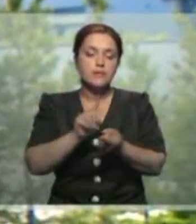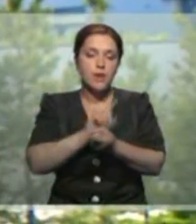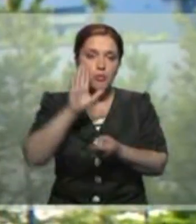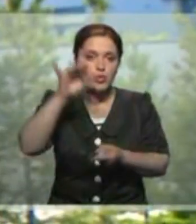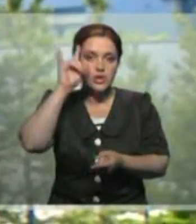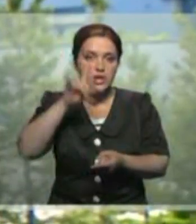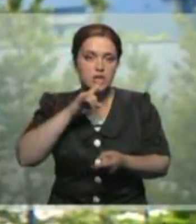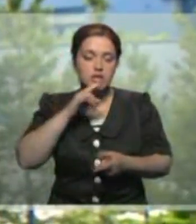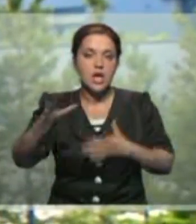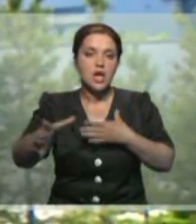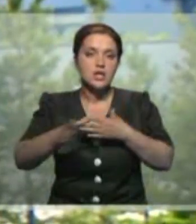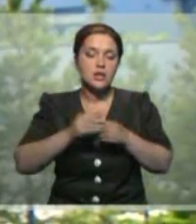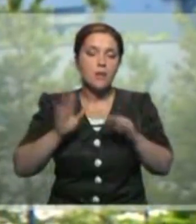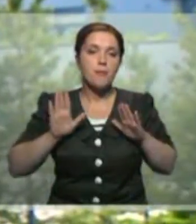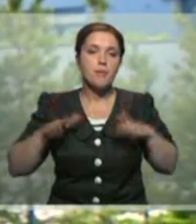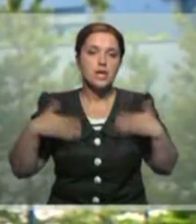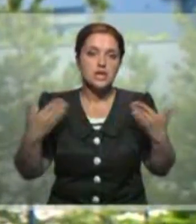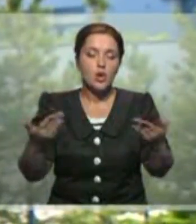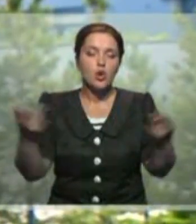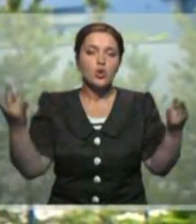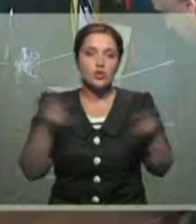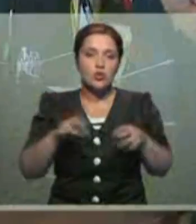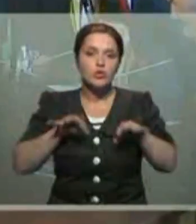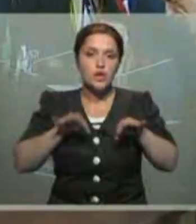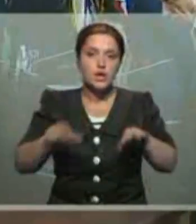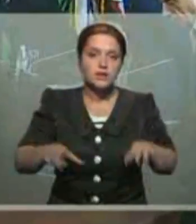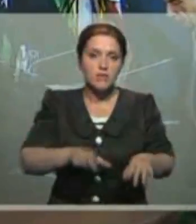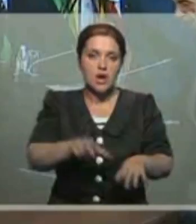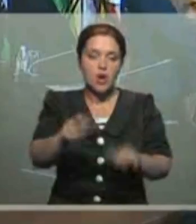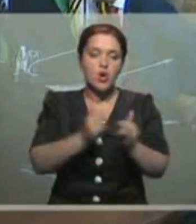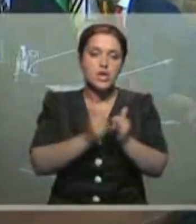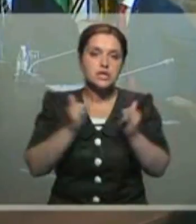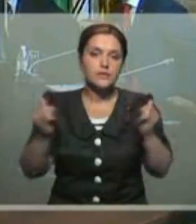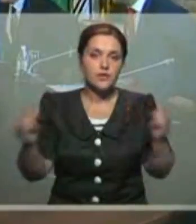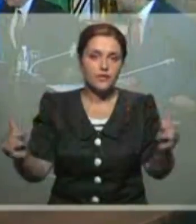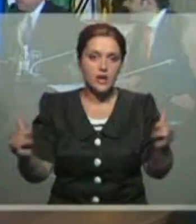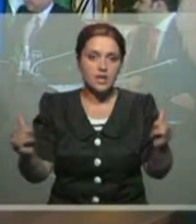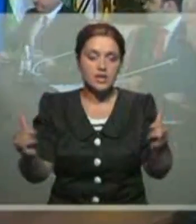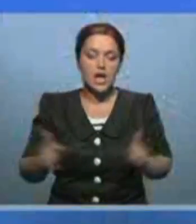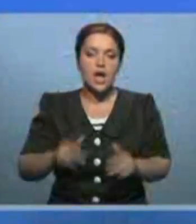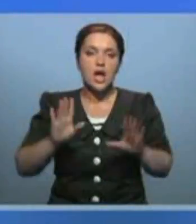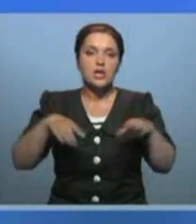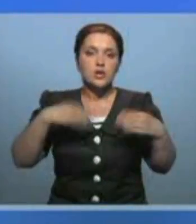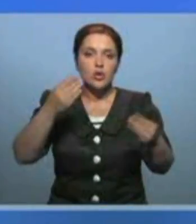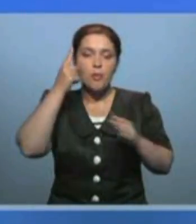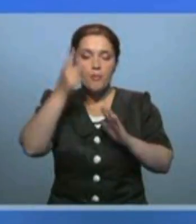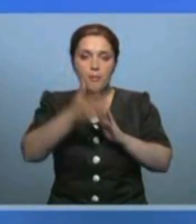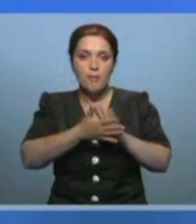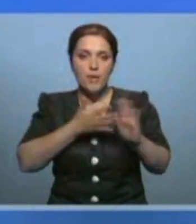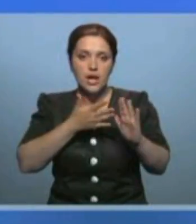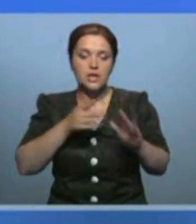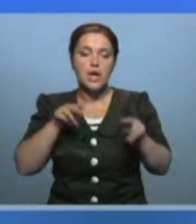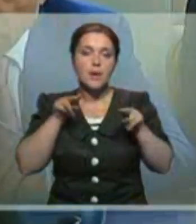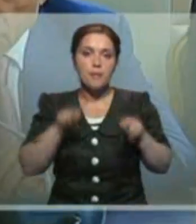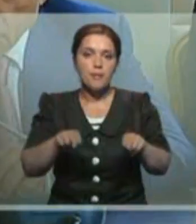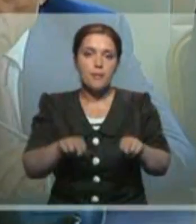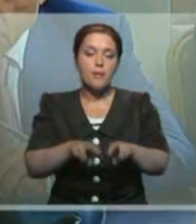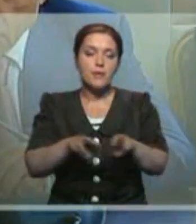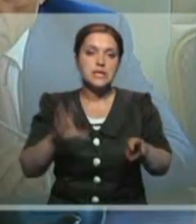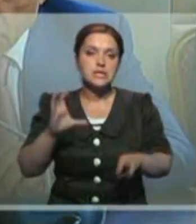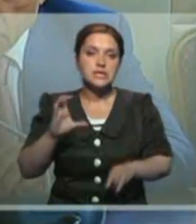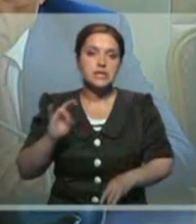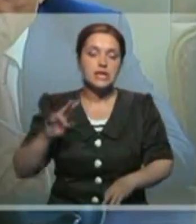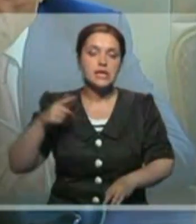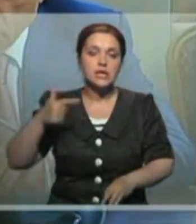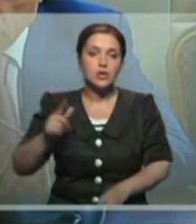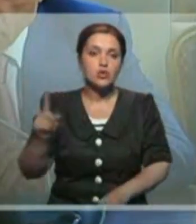совместно развивать транспортную инфраструктуру. Но прежде всего дает понять собравшимся премьерам стран Содружества, от